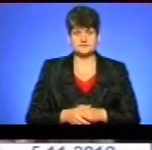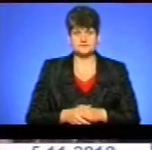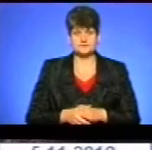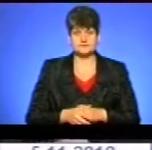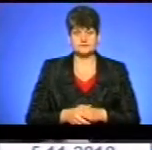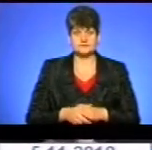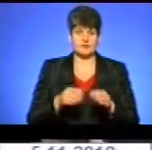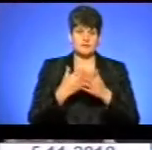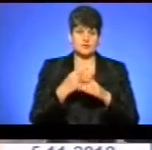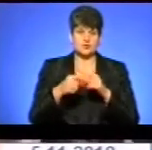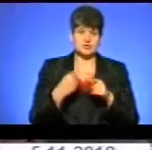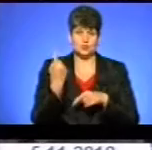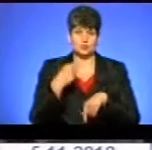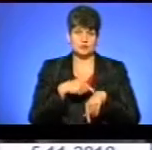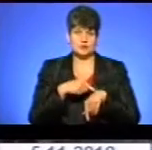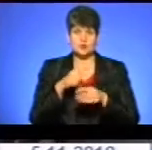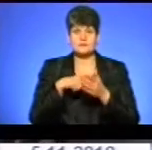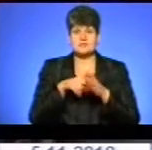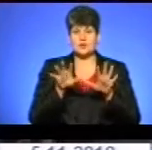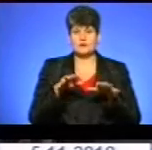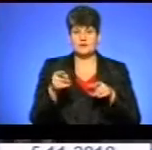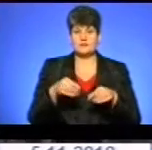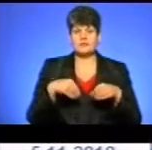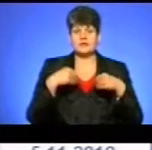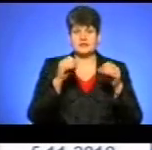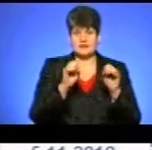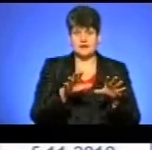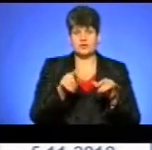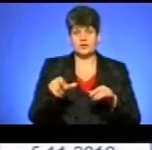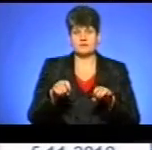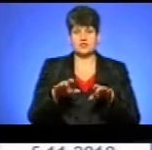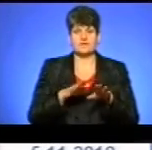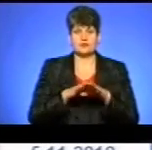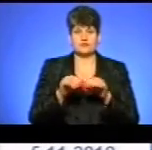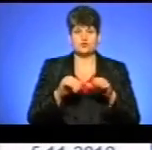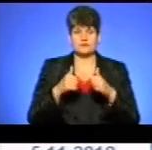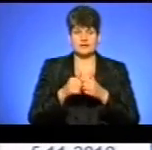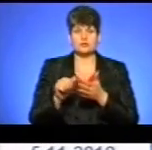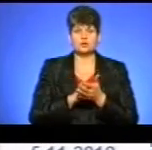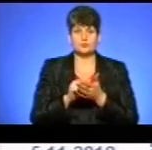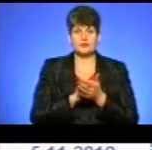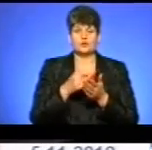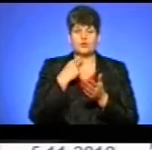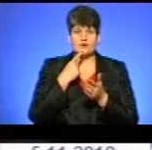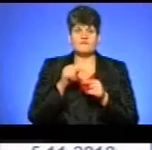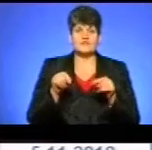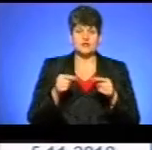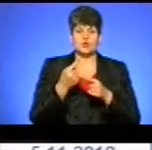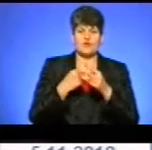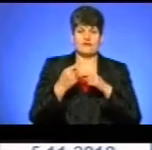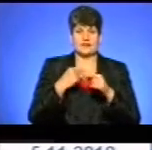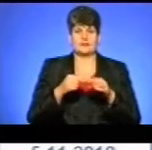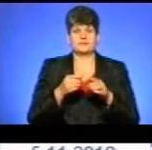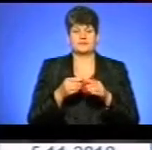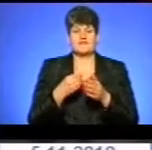Приблизно через годину міський голова Тернополя передав людям рішення виконавчого комітету. Документ встановлює відновити попередню вартість